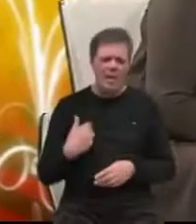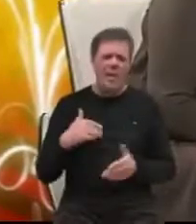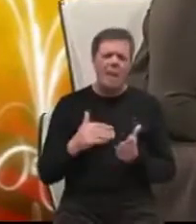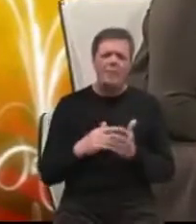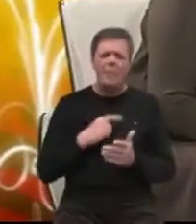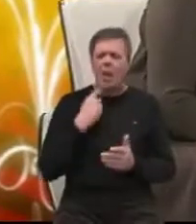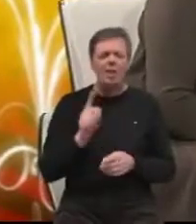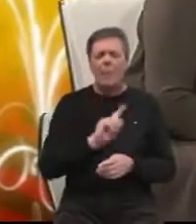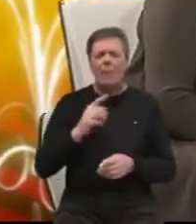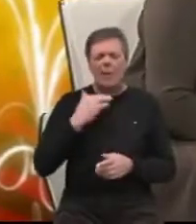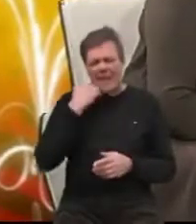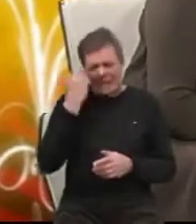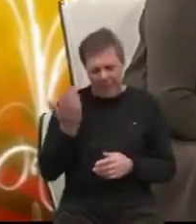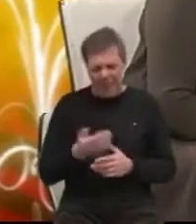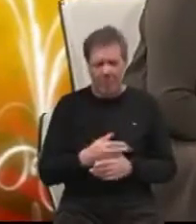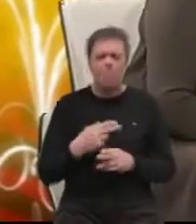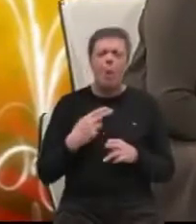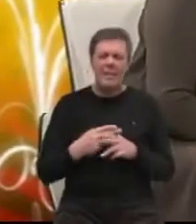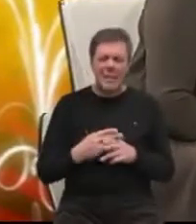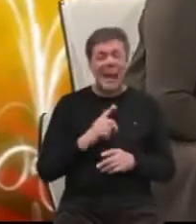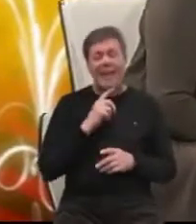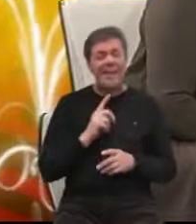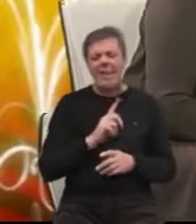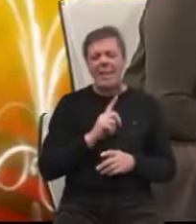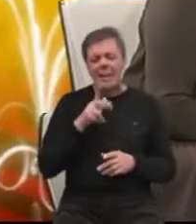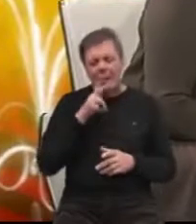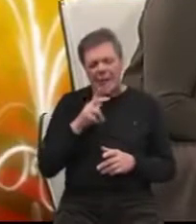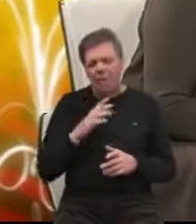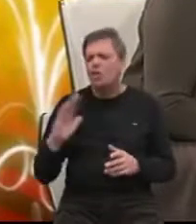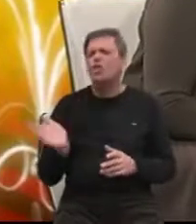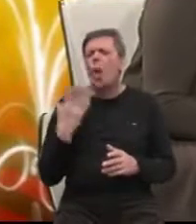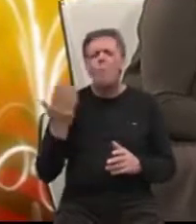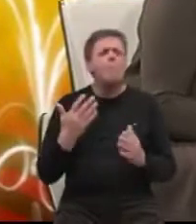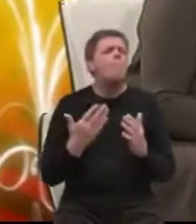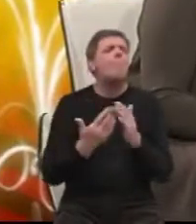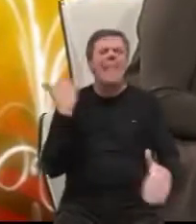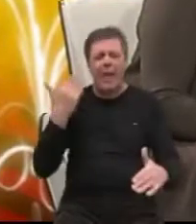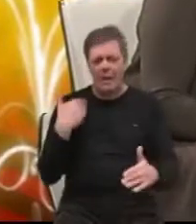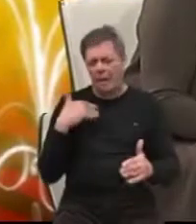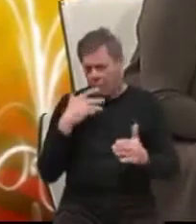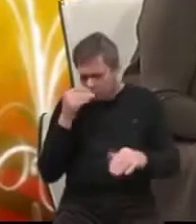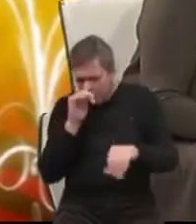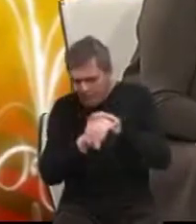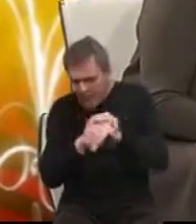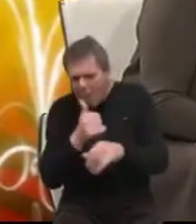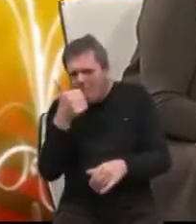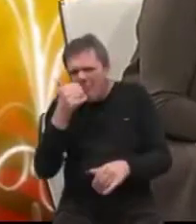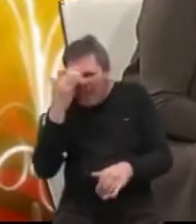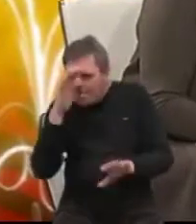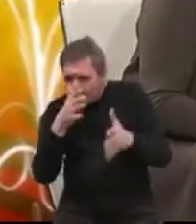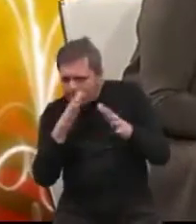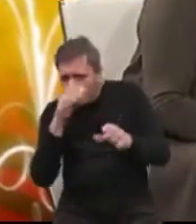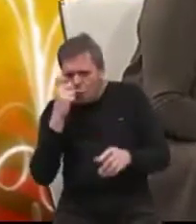sramiti svojim bolestnika i treba se potražiti čim vidimo prve znake